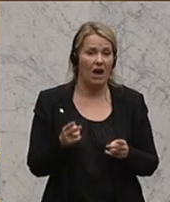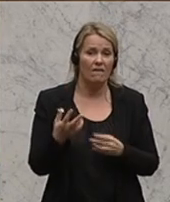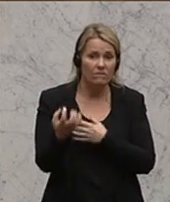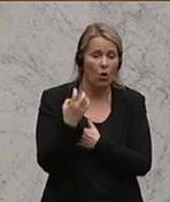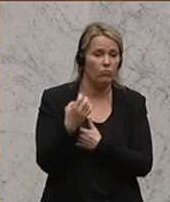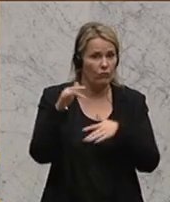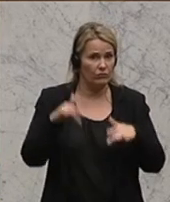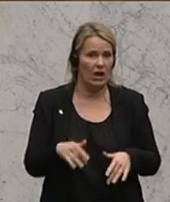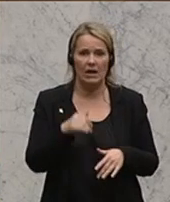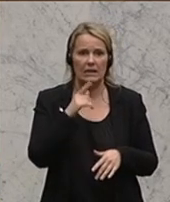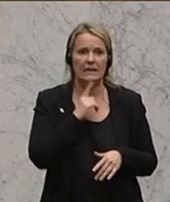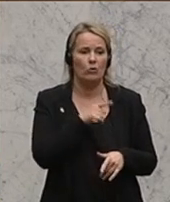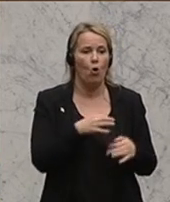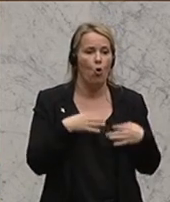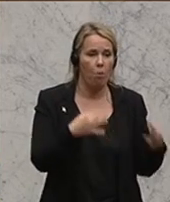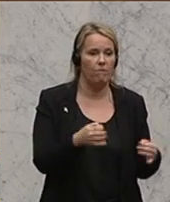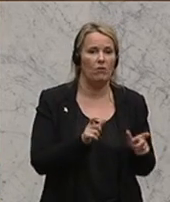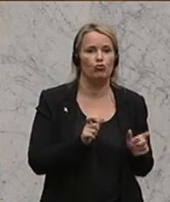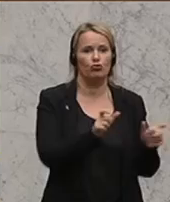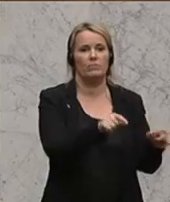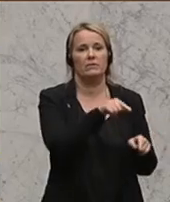und nicht die Opfer zu Tätern zu machen.